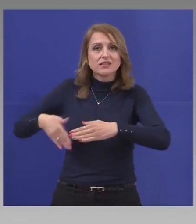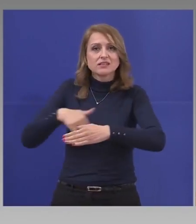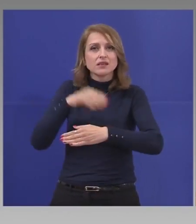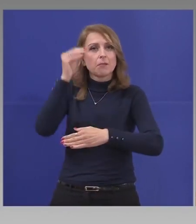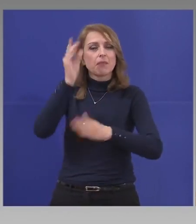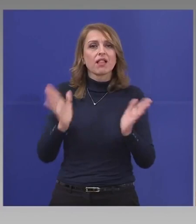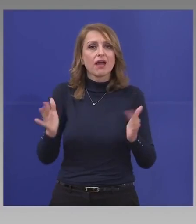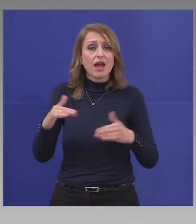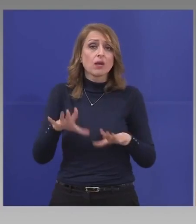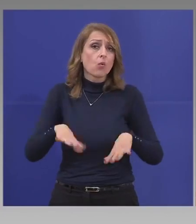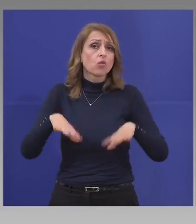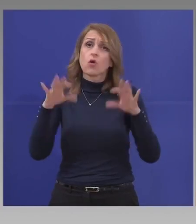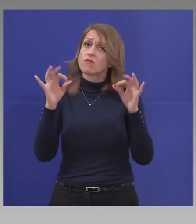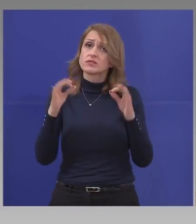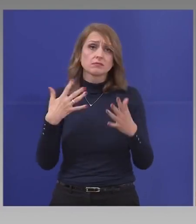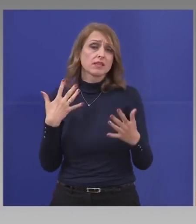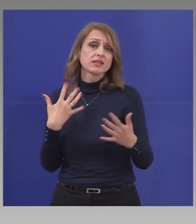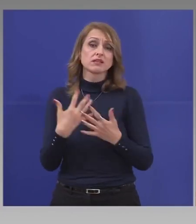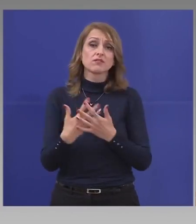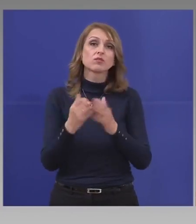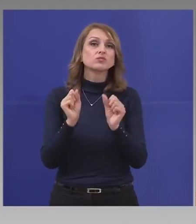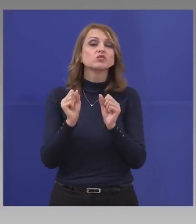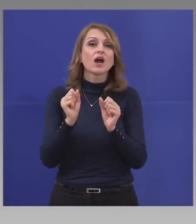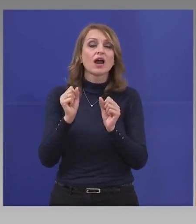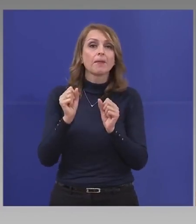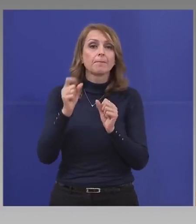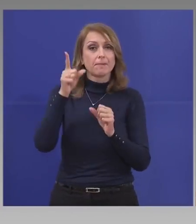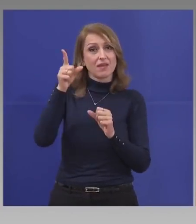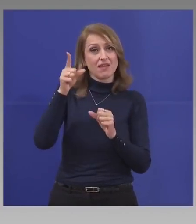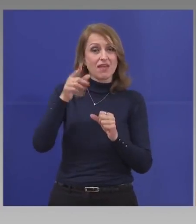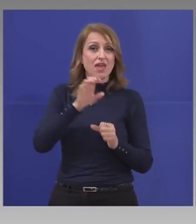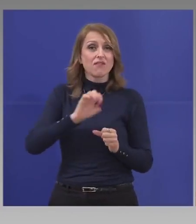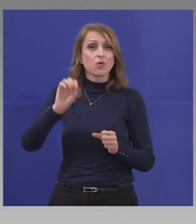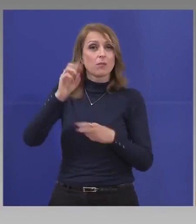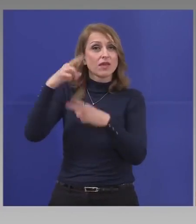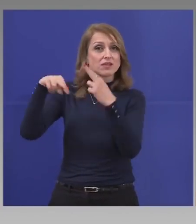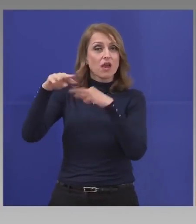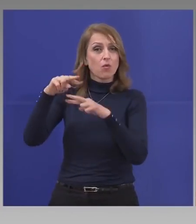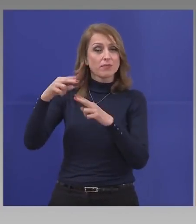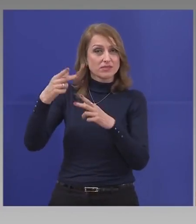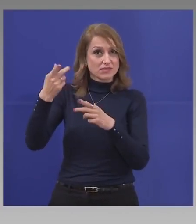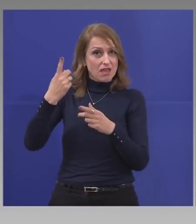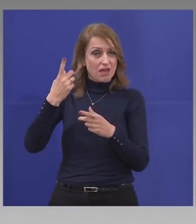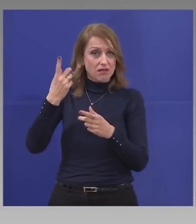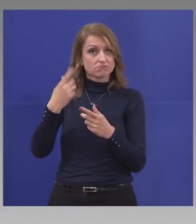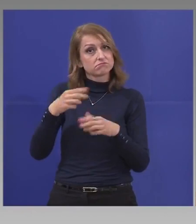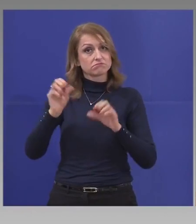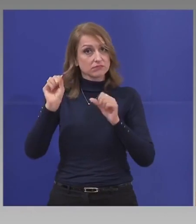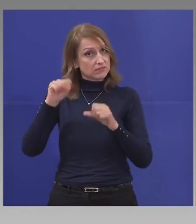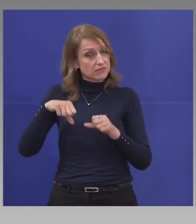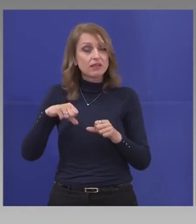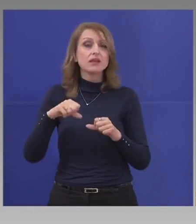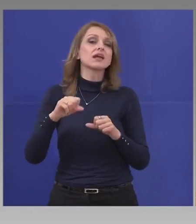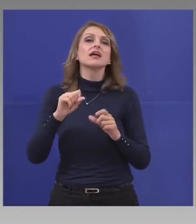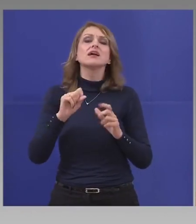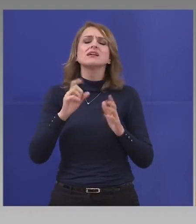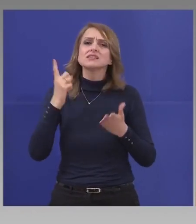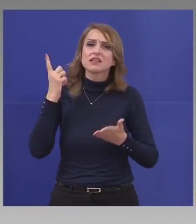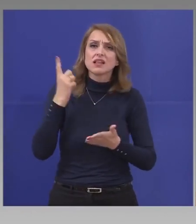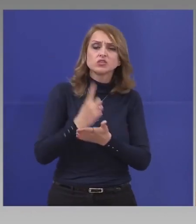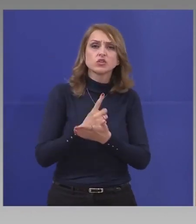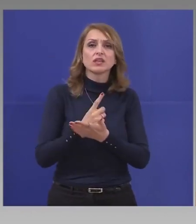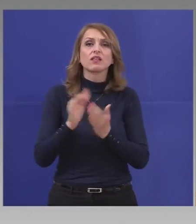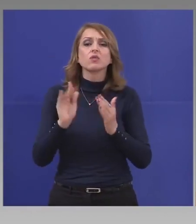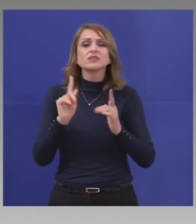да дойде писменно от Европейската комисия от до и задължително извън камионите за